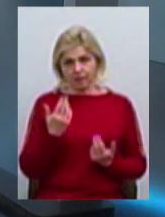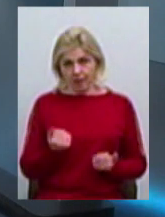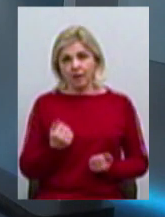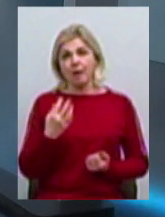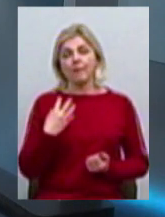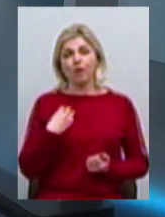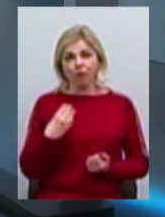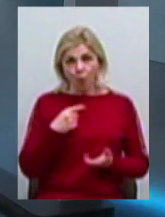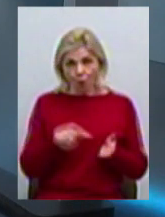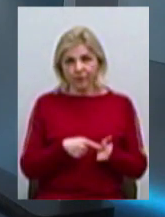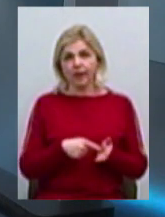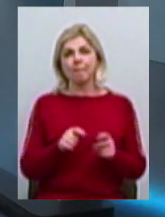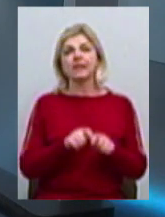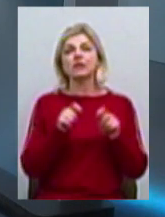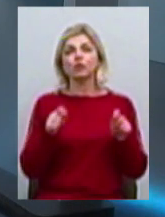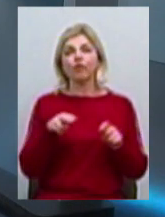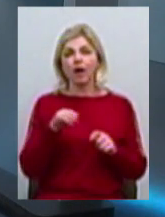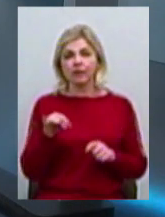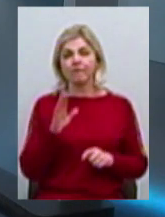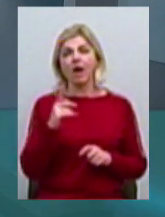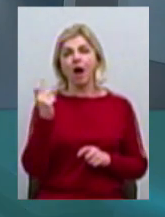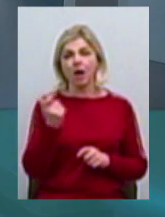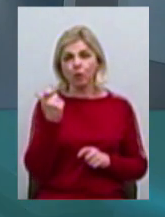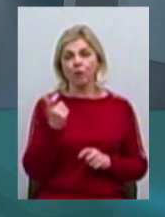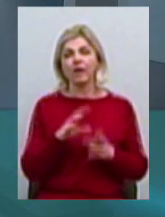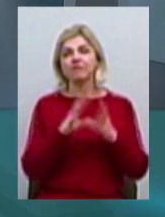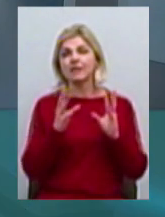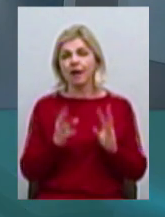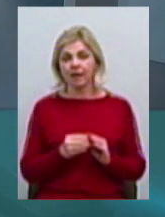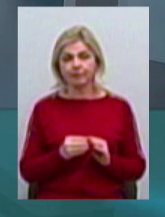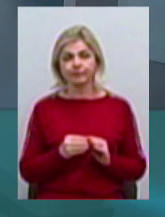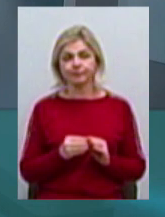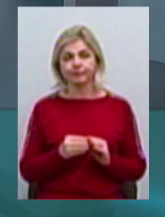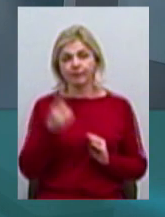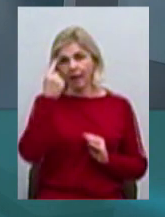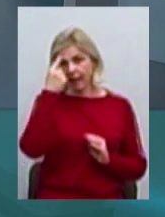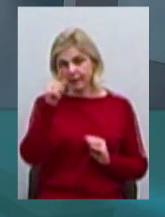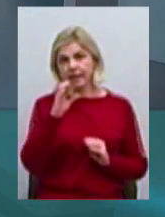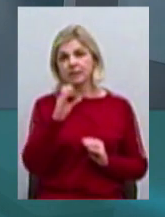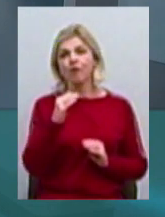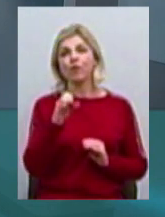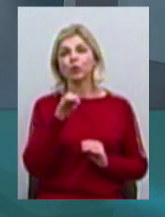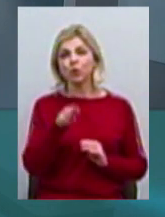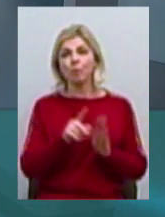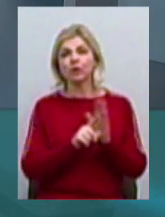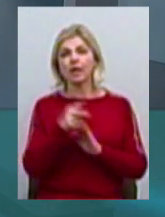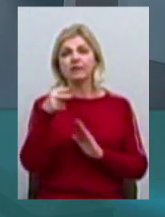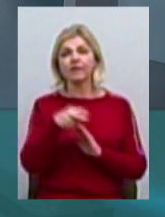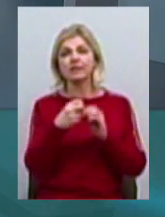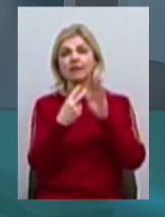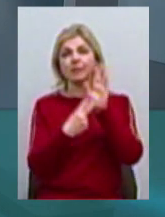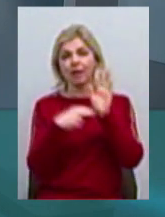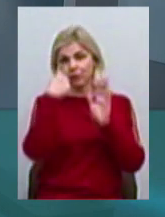так, так. У Львові презентували, презентували у Харкові. Взагалі, ідея з фондом, вона розпочалася у 2017